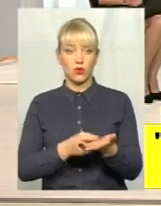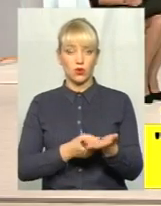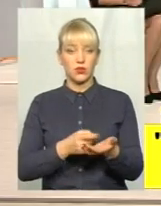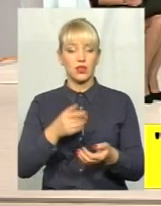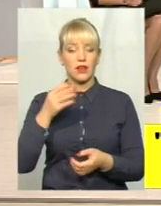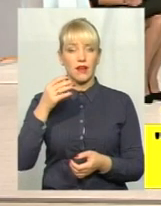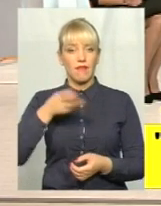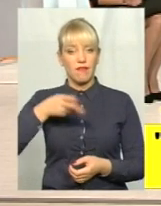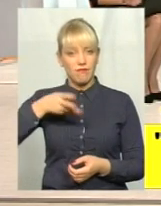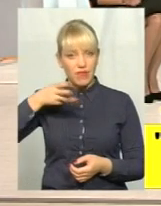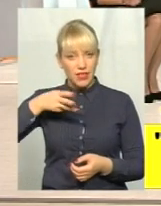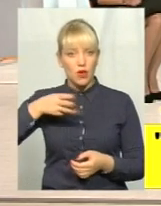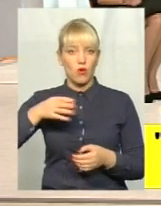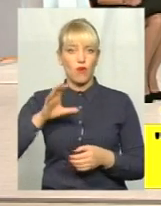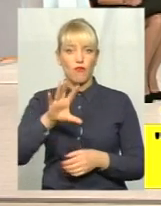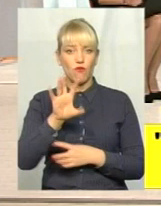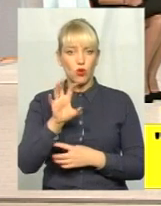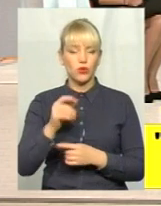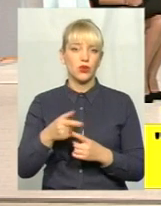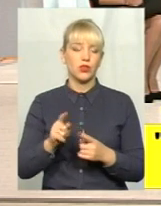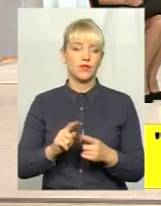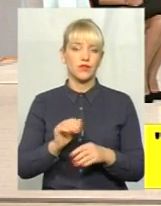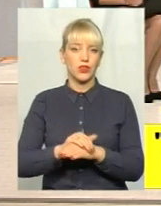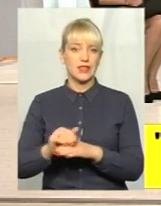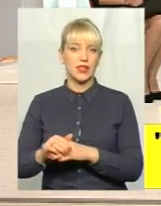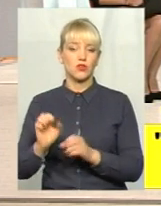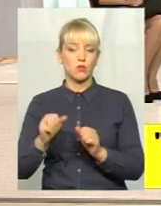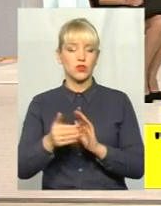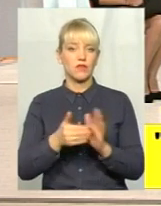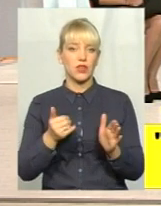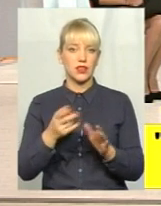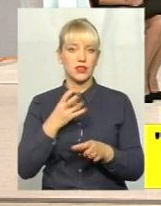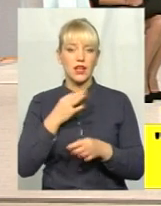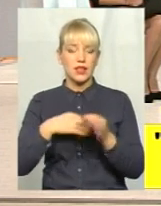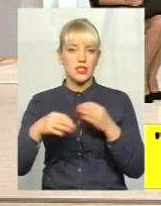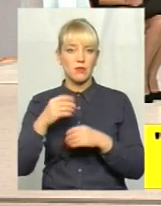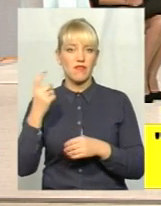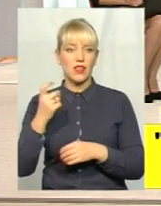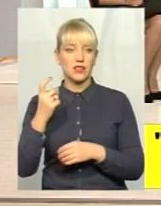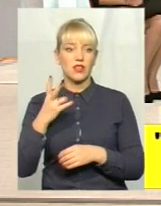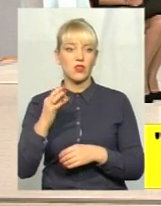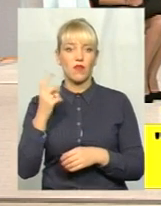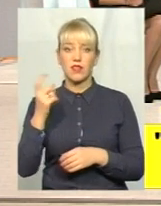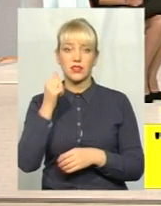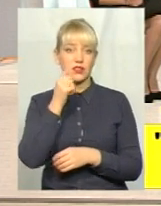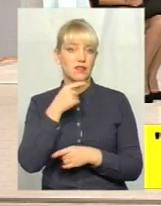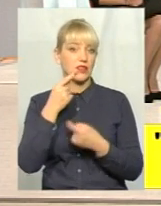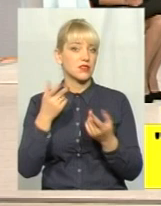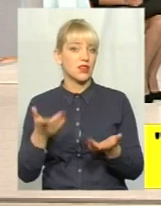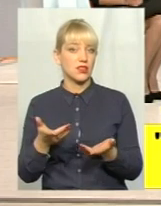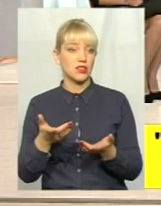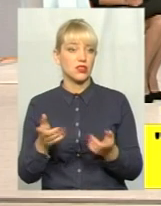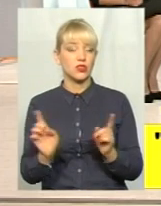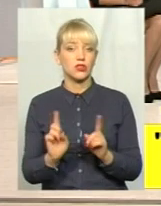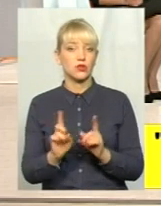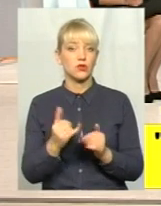фото, фіксацію. Можна викликати на співбесіду того власника, але ж власник завтра скаже, що в нас